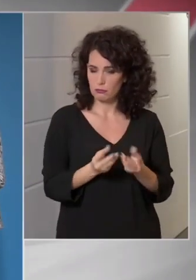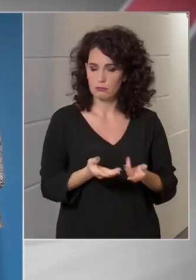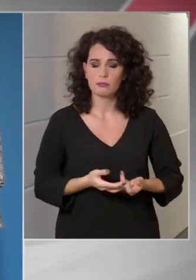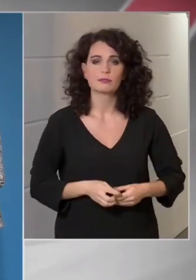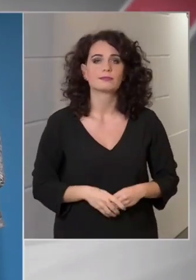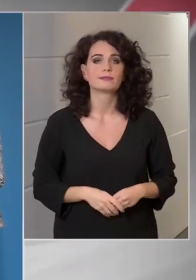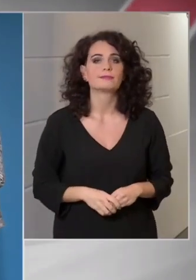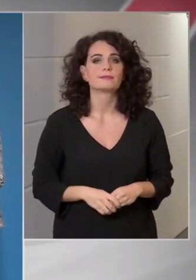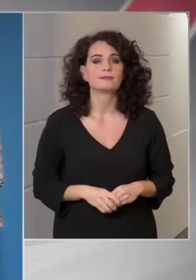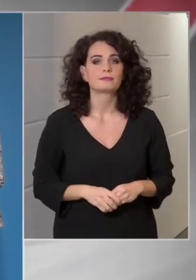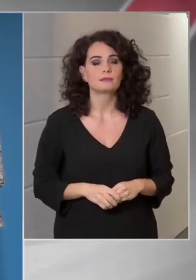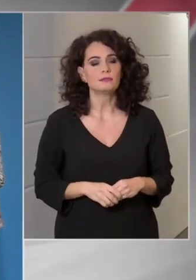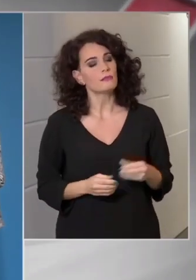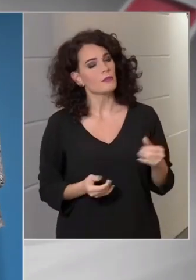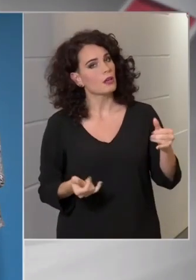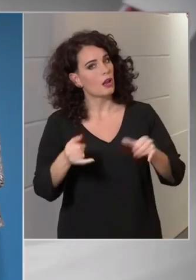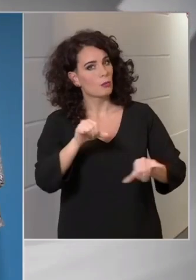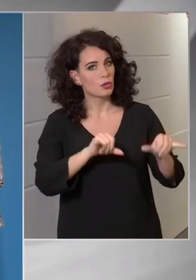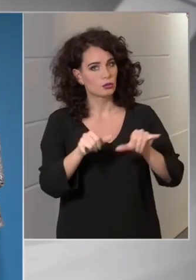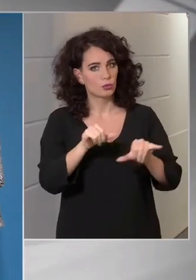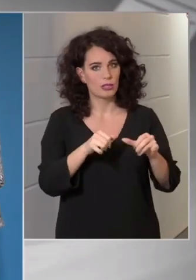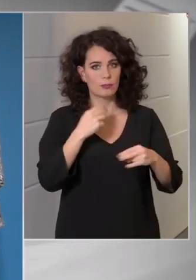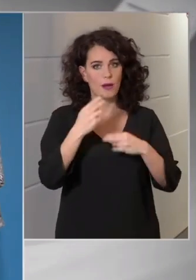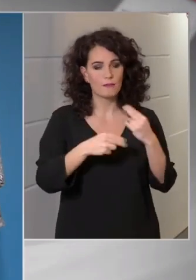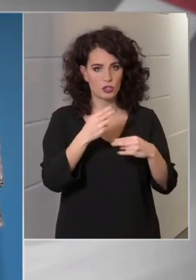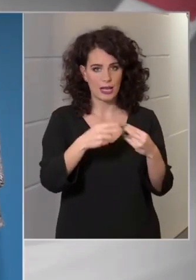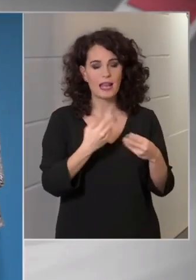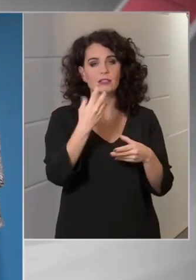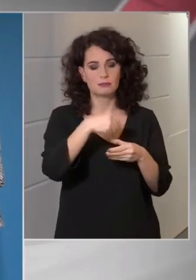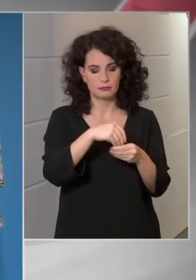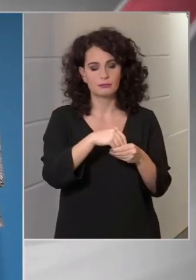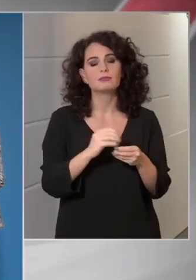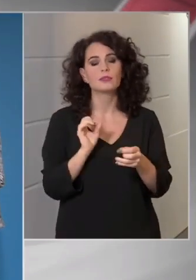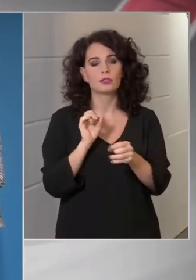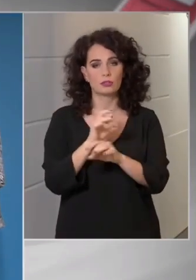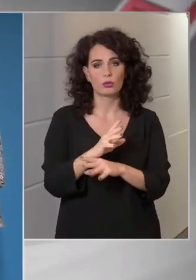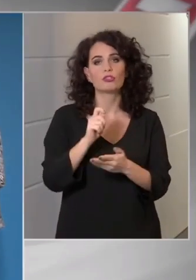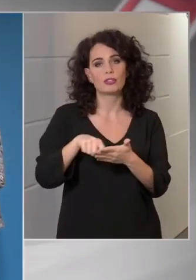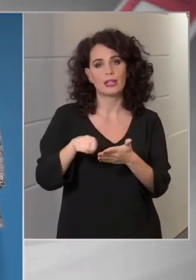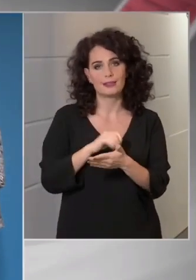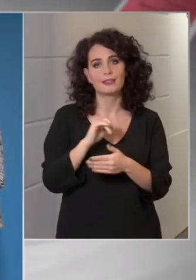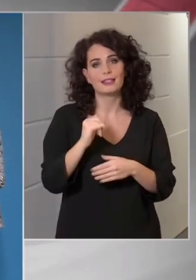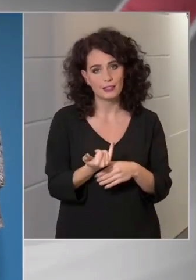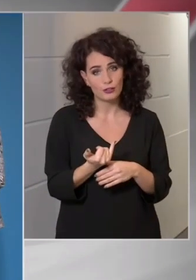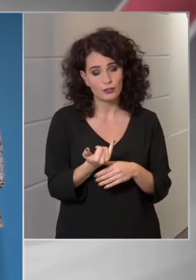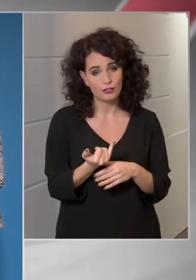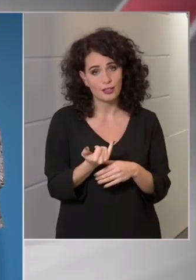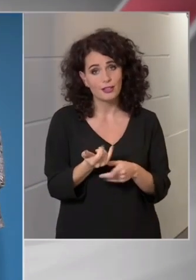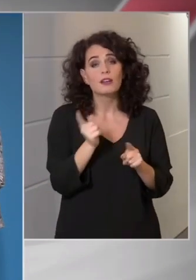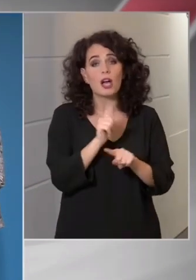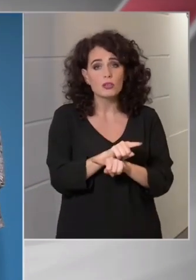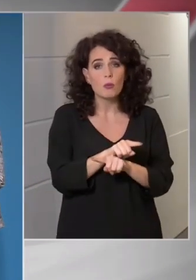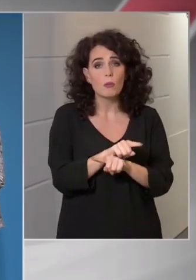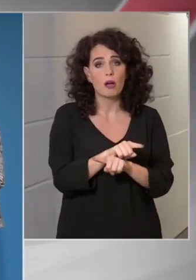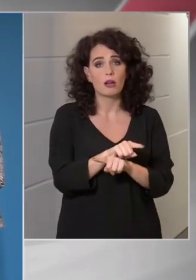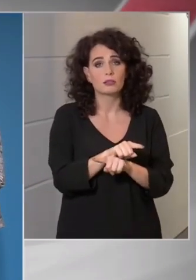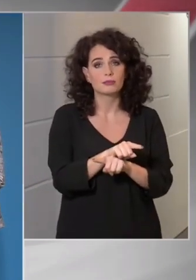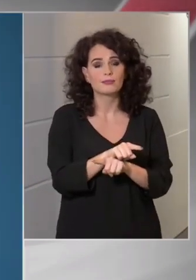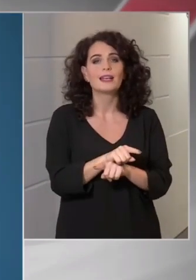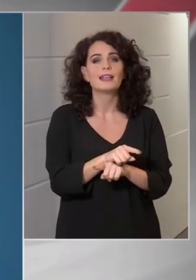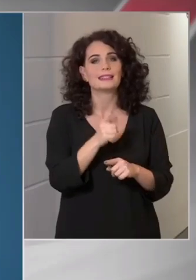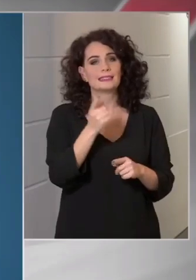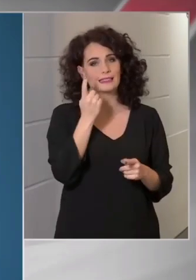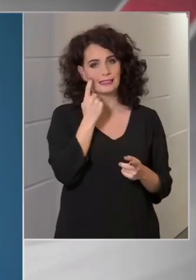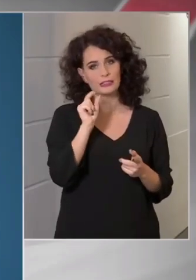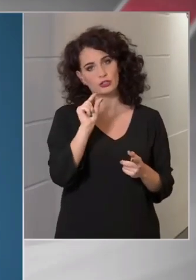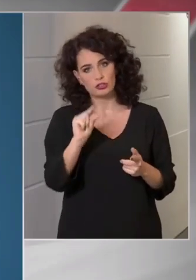A laboratóriumi vizsgálatok között szerepel már a gyors teszt is, azonban sokkal csekélyebb mértékben